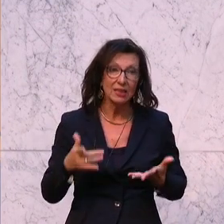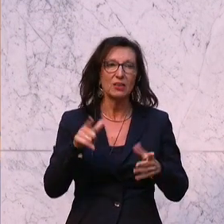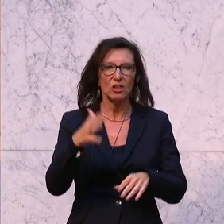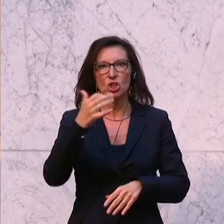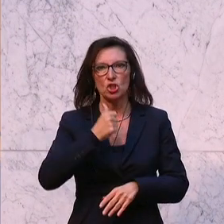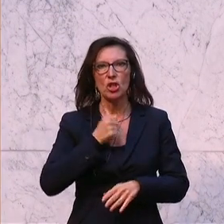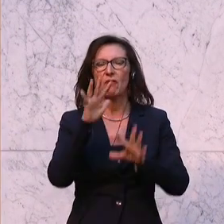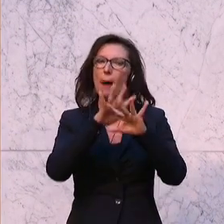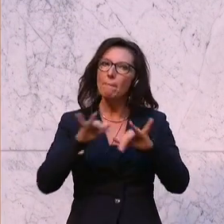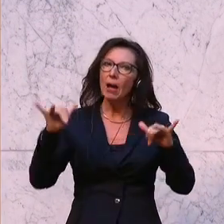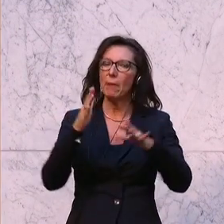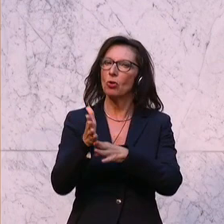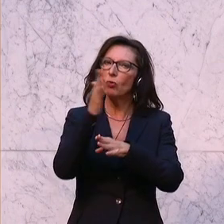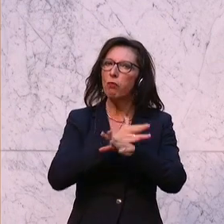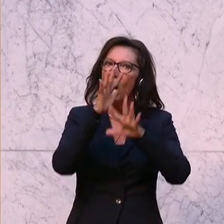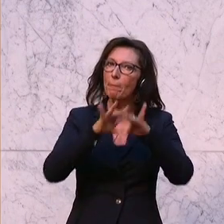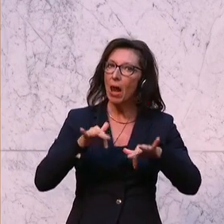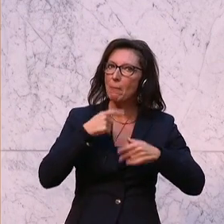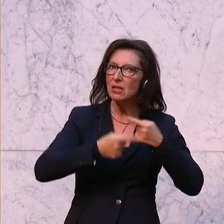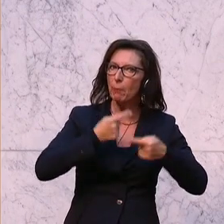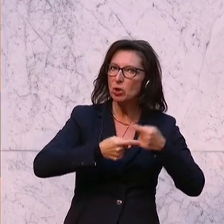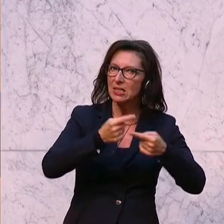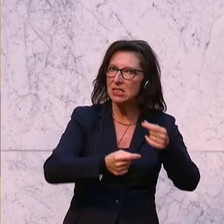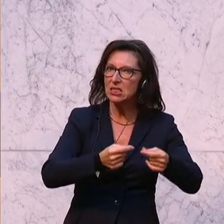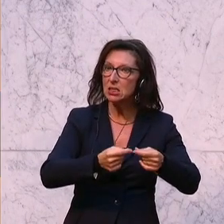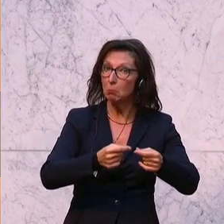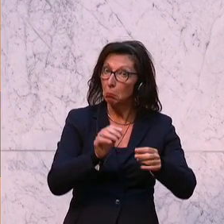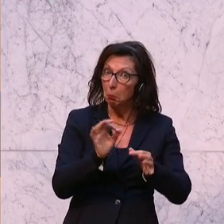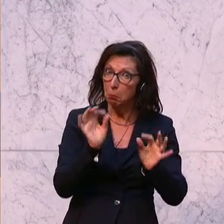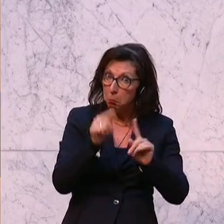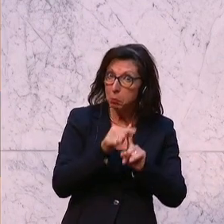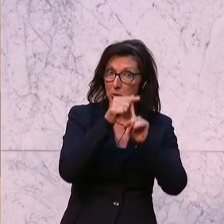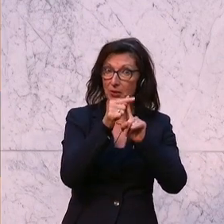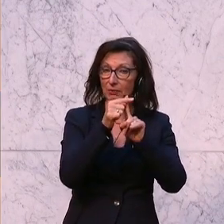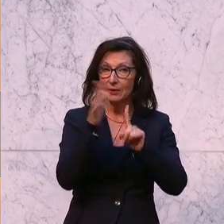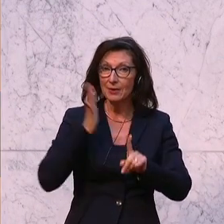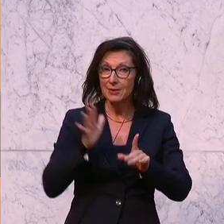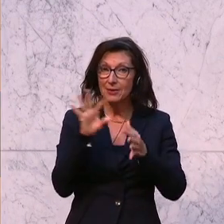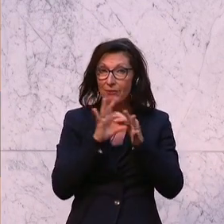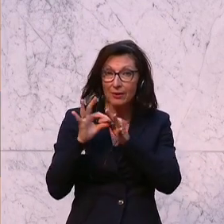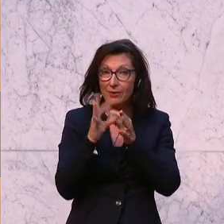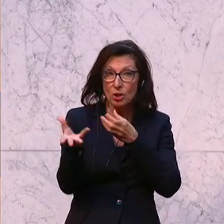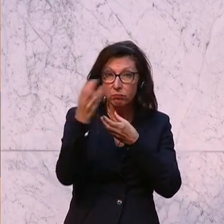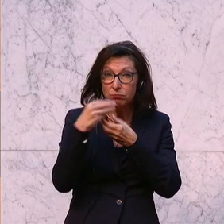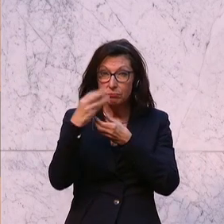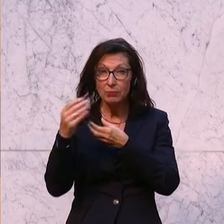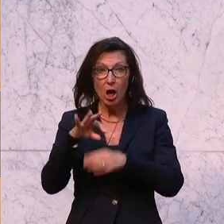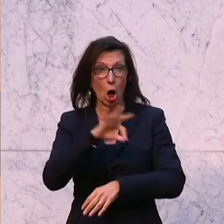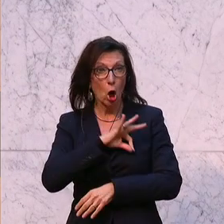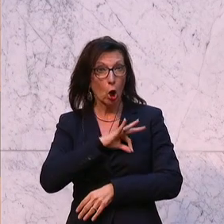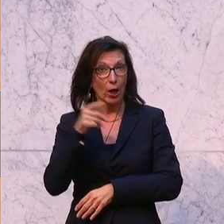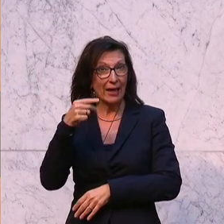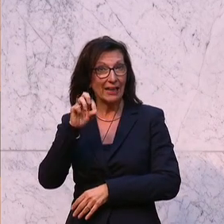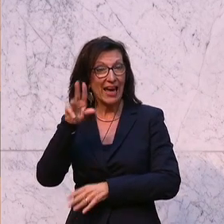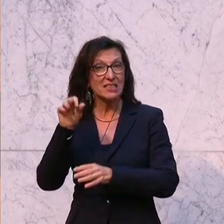parlamentarischen und auch vorparlamentarischen Prozess hat, der positiv ist und eine Einbindung der Zivilgesellschaft, namentlich der Kollege Gerstler hat schon